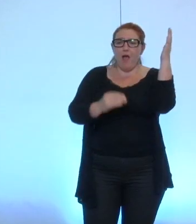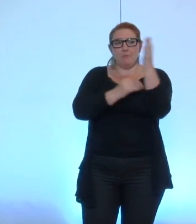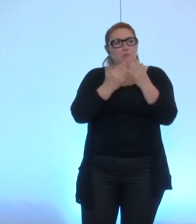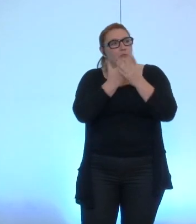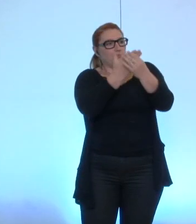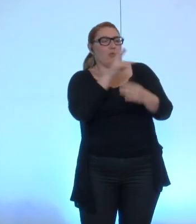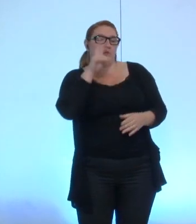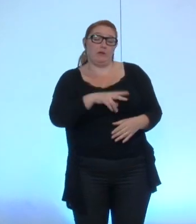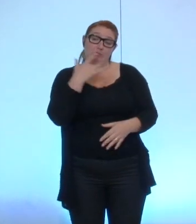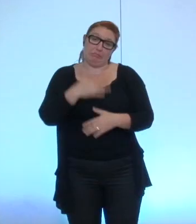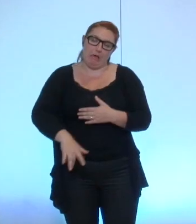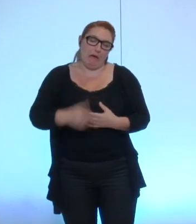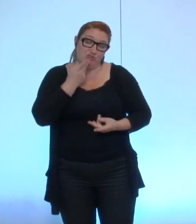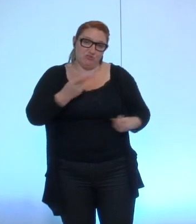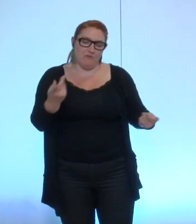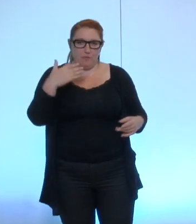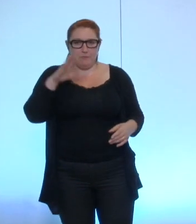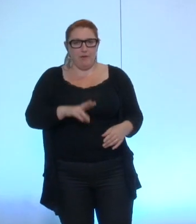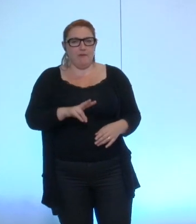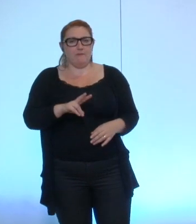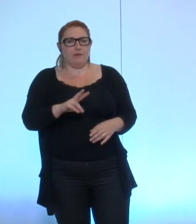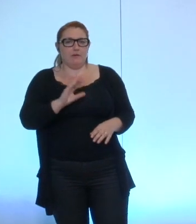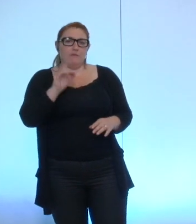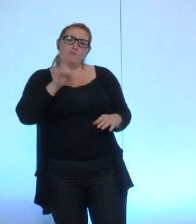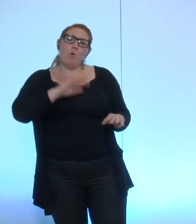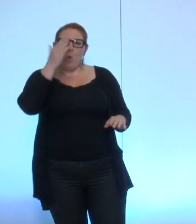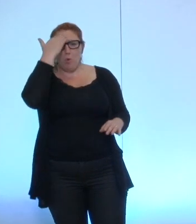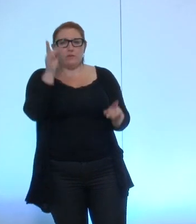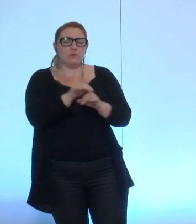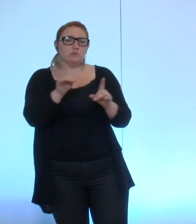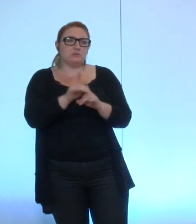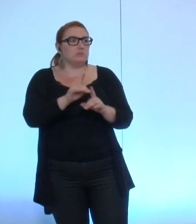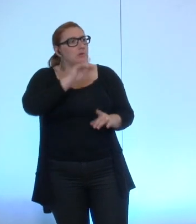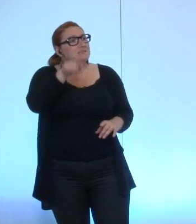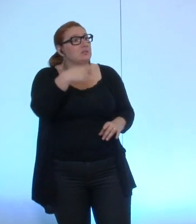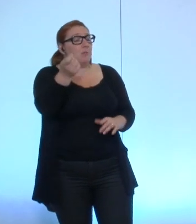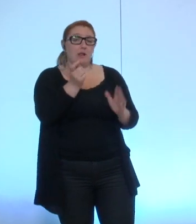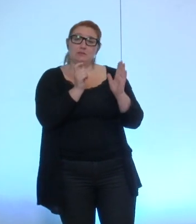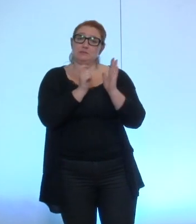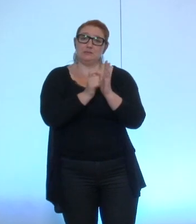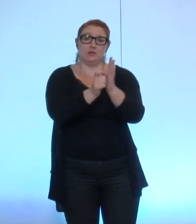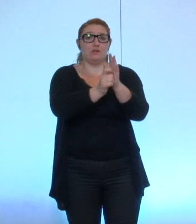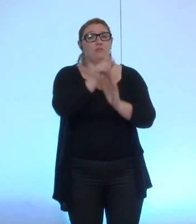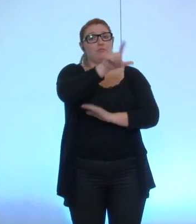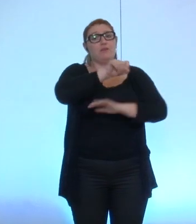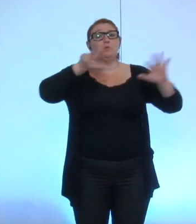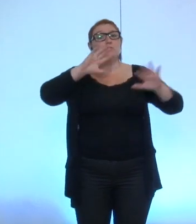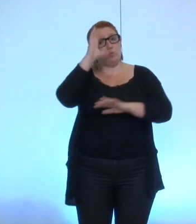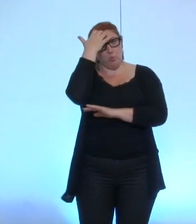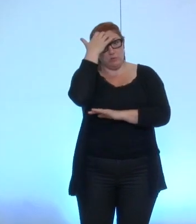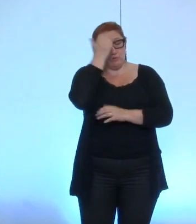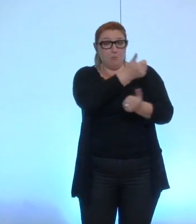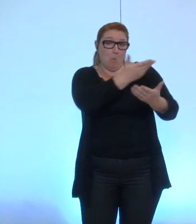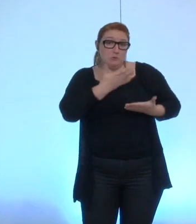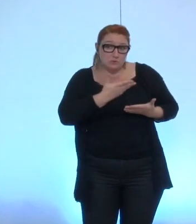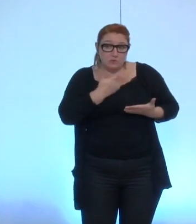tardivement mais reconnaissez aussi qu'on a récupéré ce qui était normal c'était le calendrier le 28 août la proposition il a